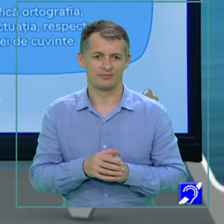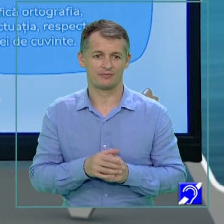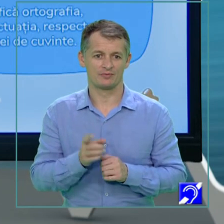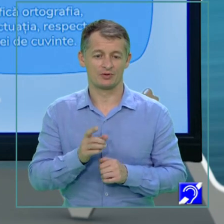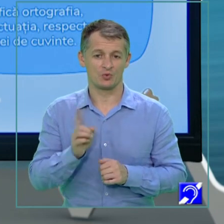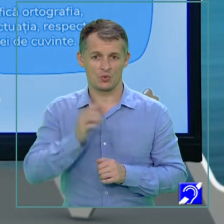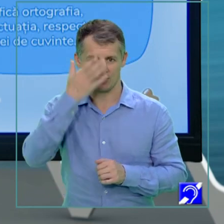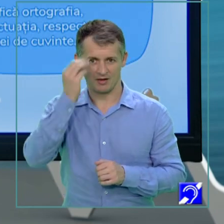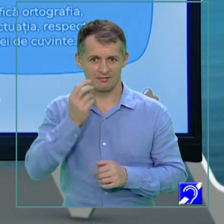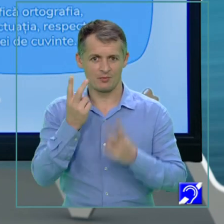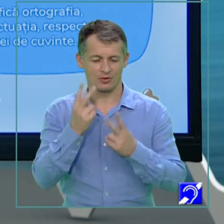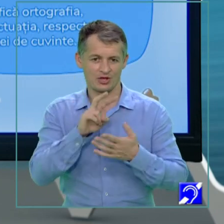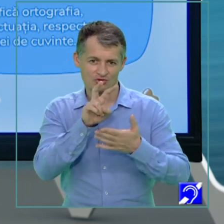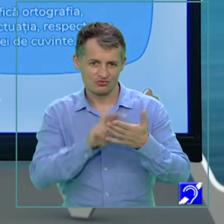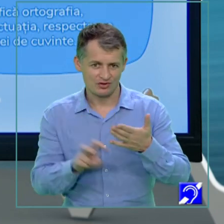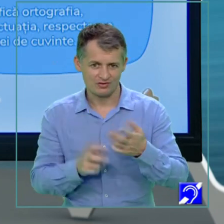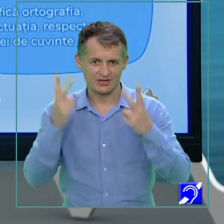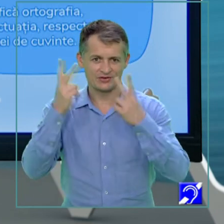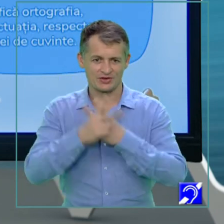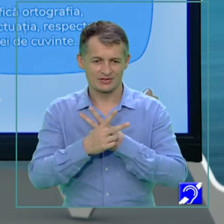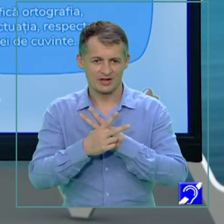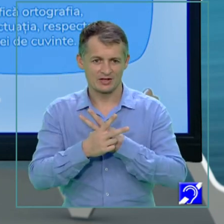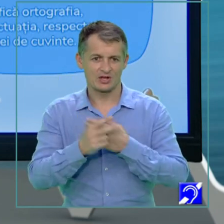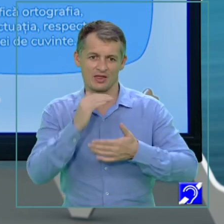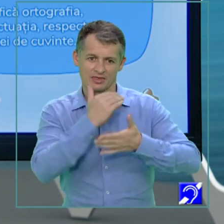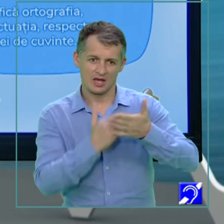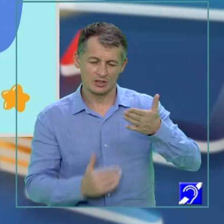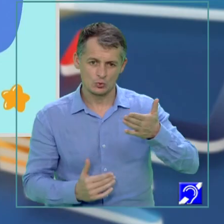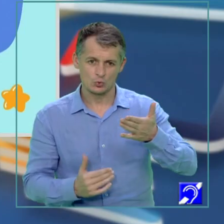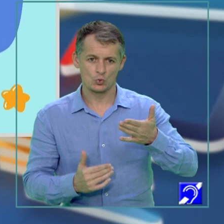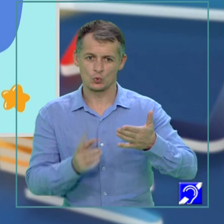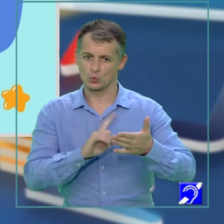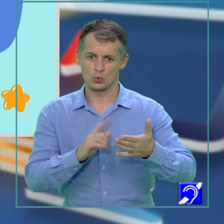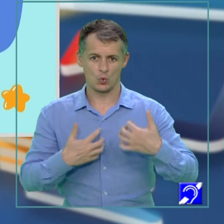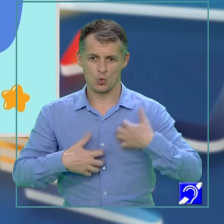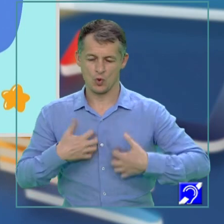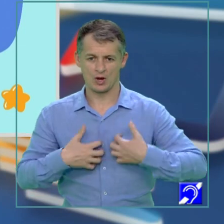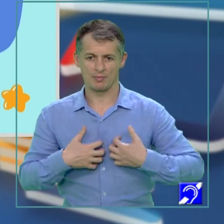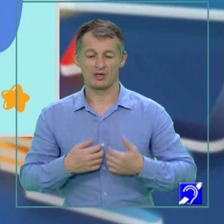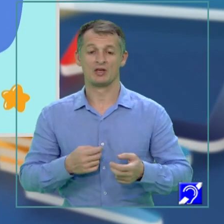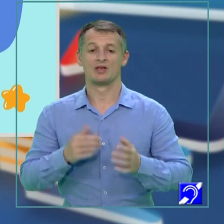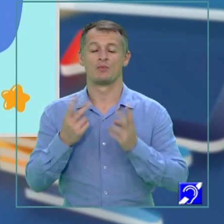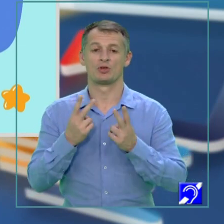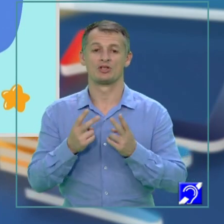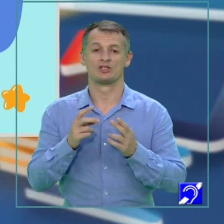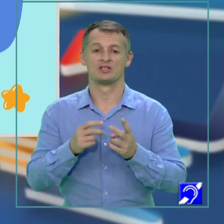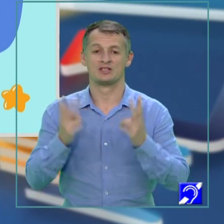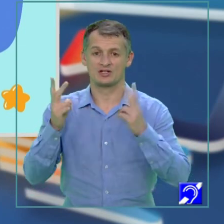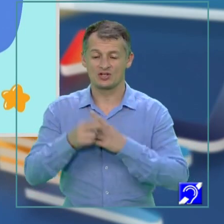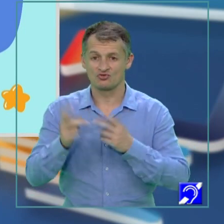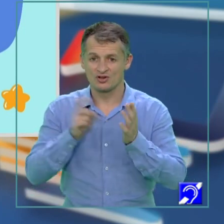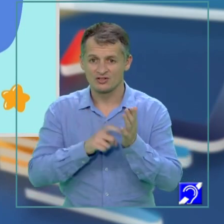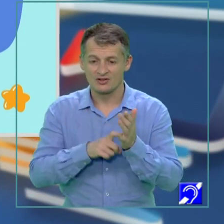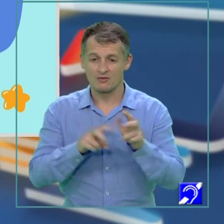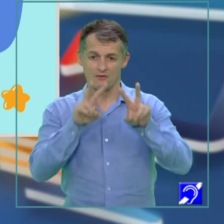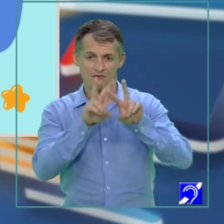important să citești, să înțelegi textul suport fără grabă, e esențial să înțelegi cerința, deci recitești-o, verifică